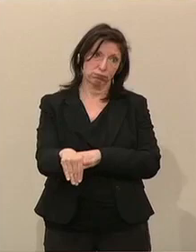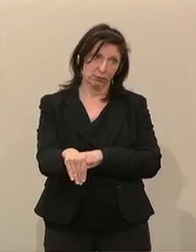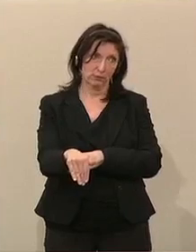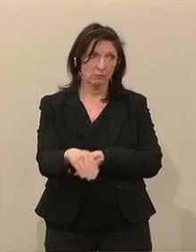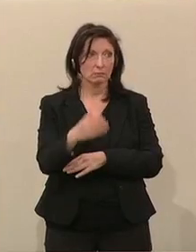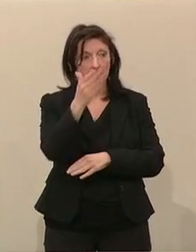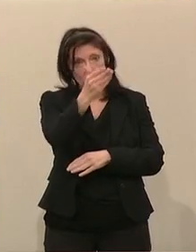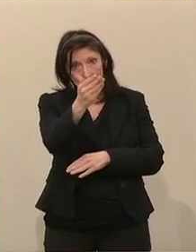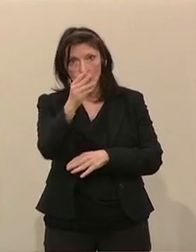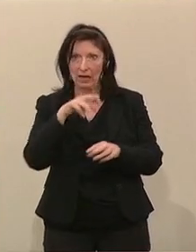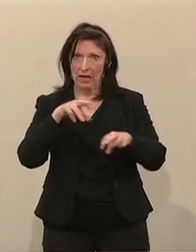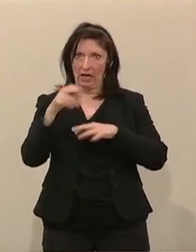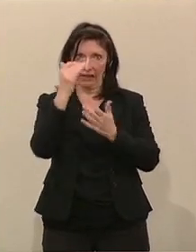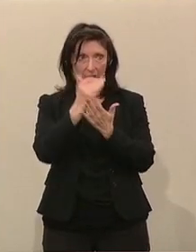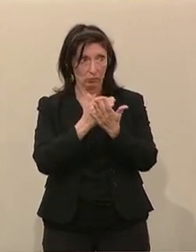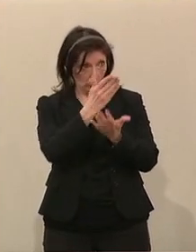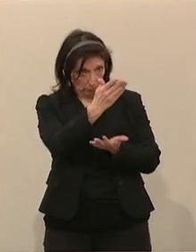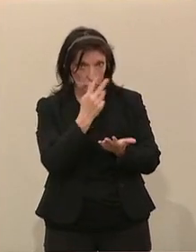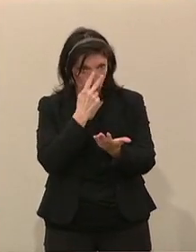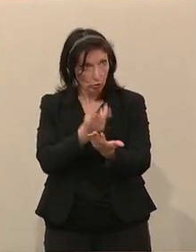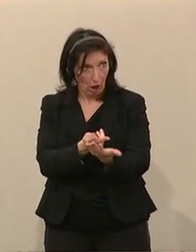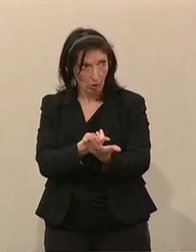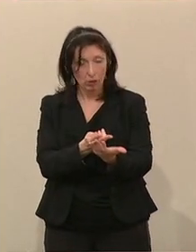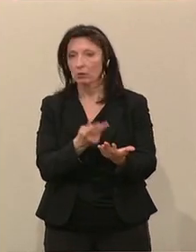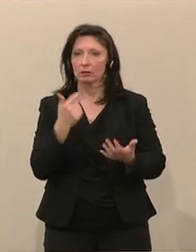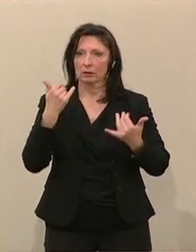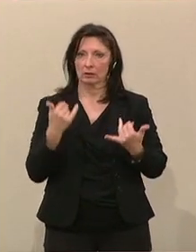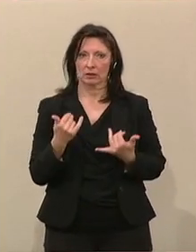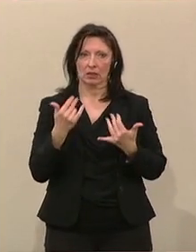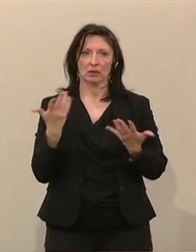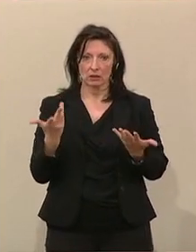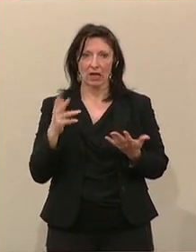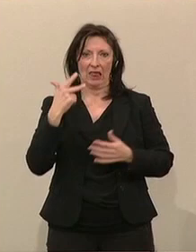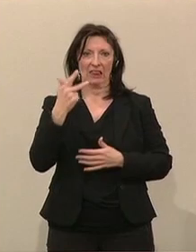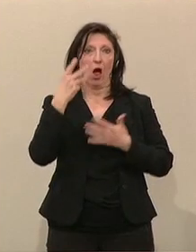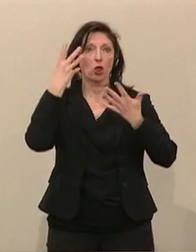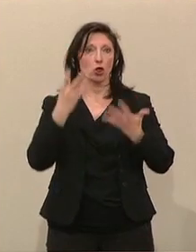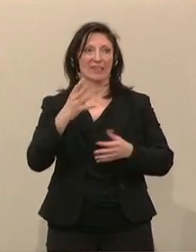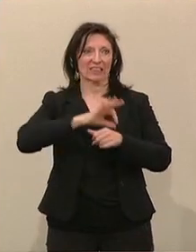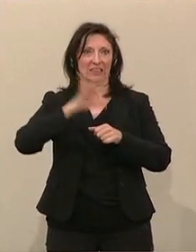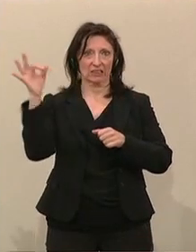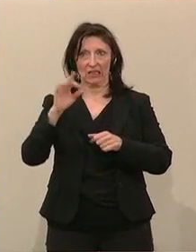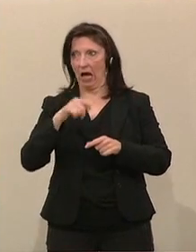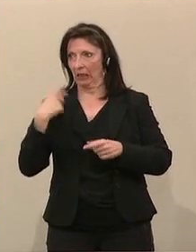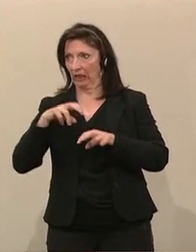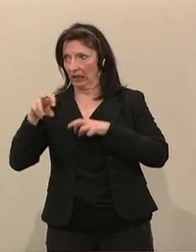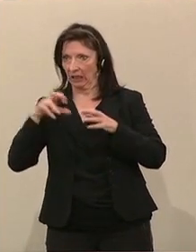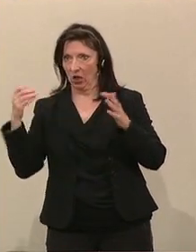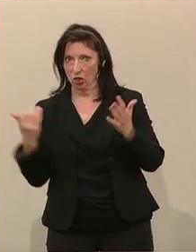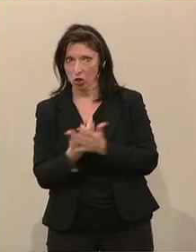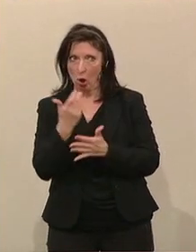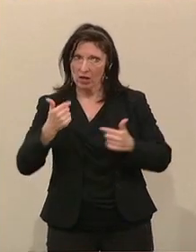Regierungsprogramm anschauen und wir sind jetzt den 93. Tag im Amt und wir lassen uns hier überhaupt nicht